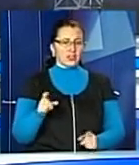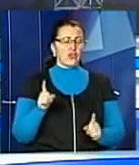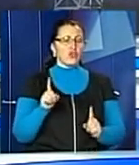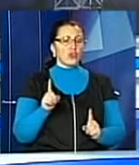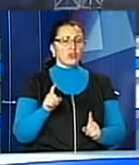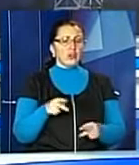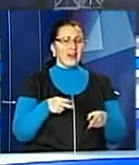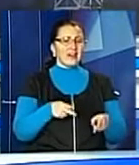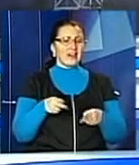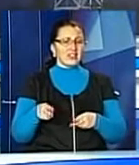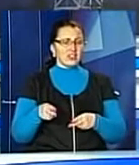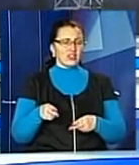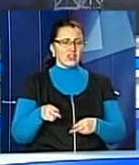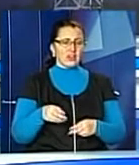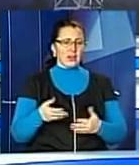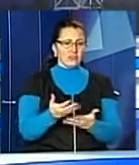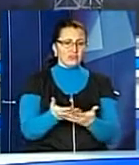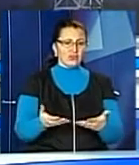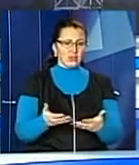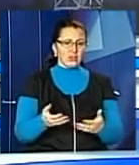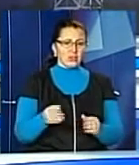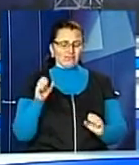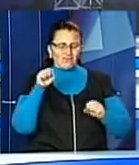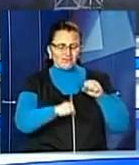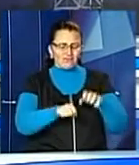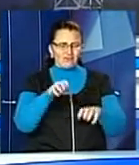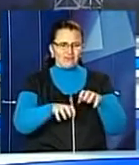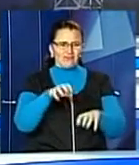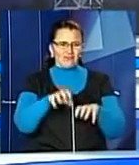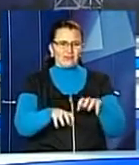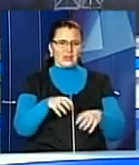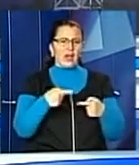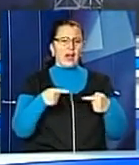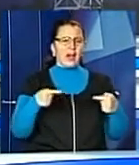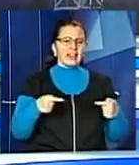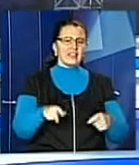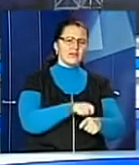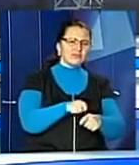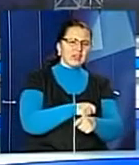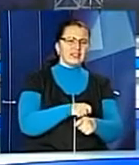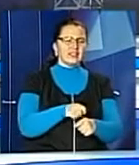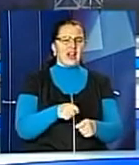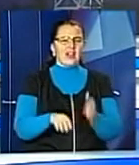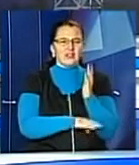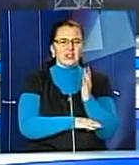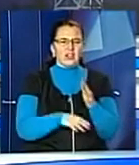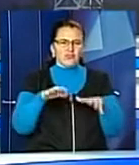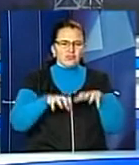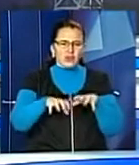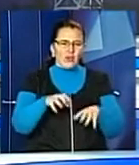таки вирішили. Дірки заткали підручними засобами, проте не передбачили, що ті можуть із часом